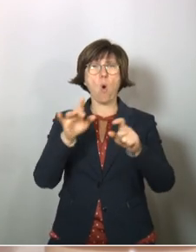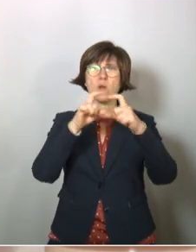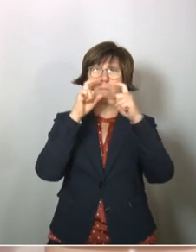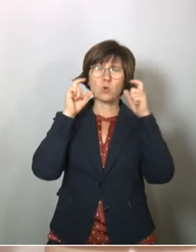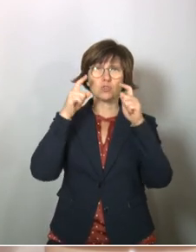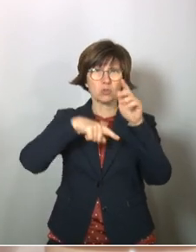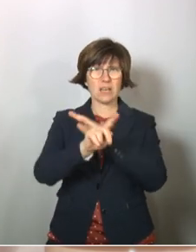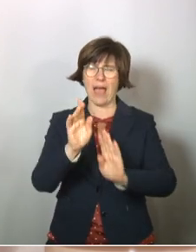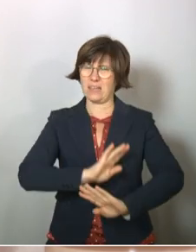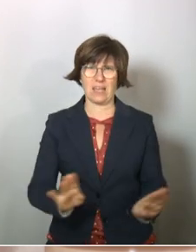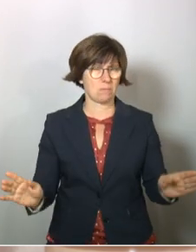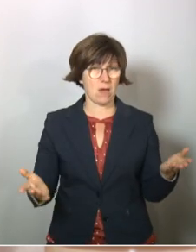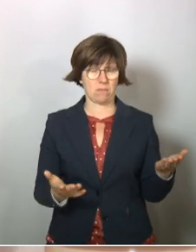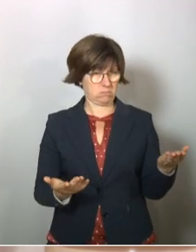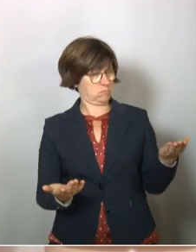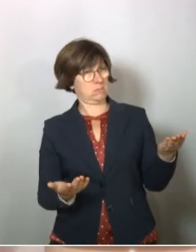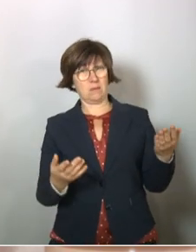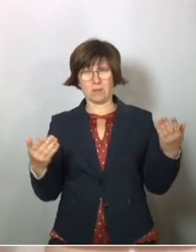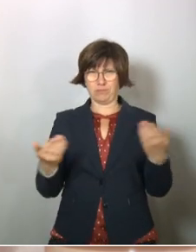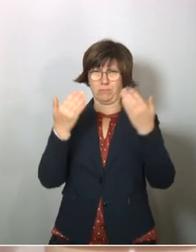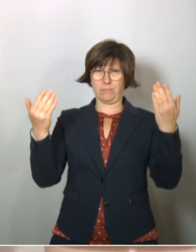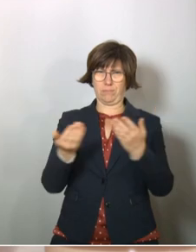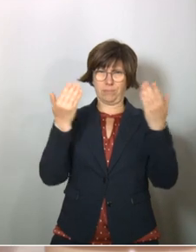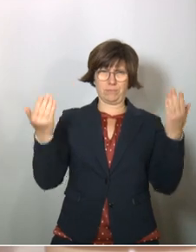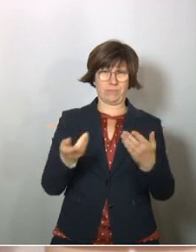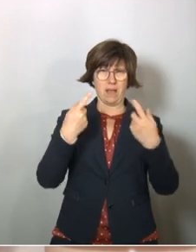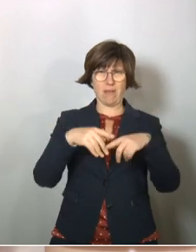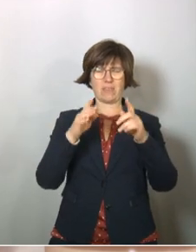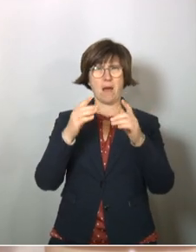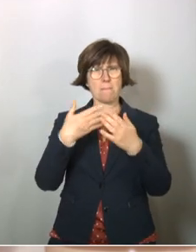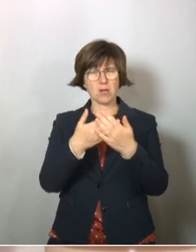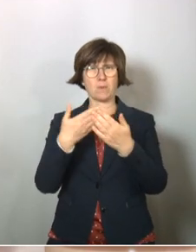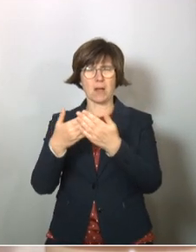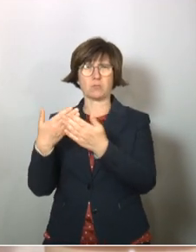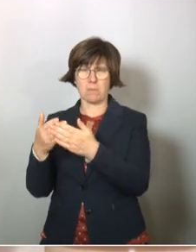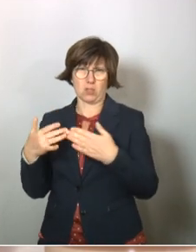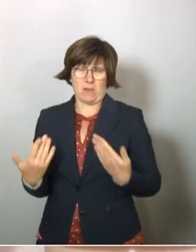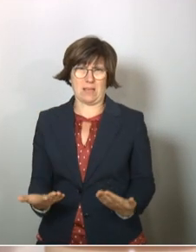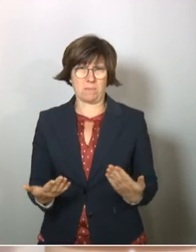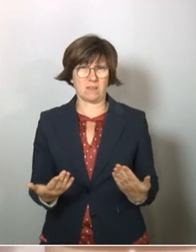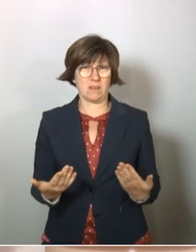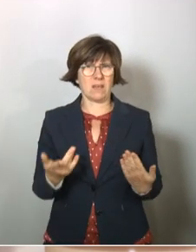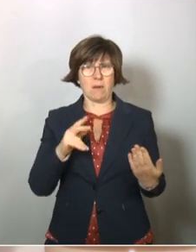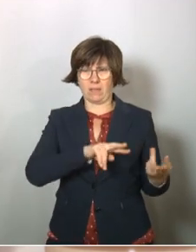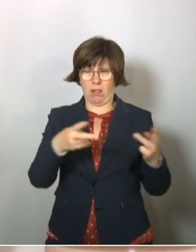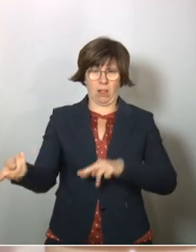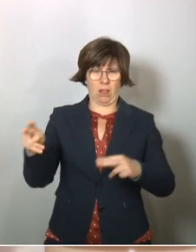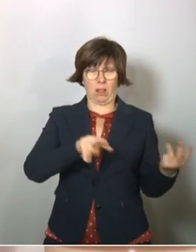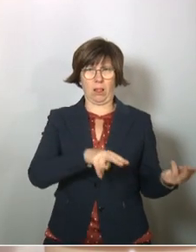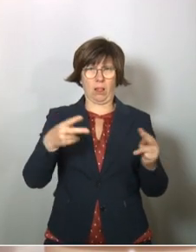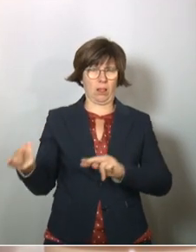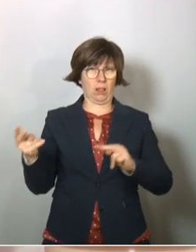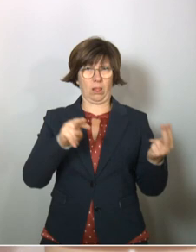darf jetzt kein Mensch mehr aus dem Haus gehen. Es gibt noch ganz viele andere Details, wo es einfach immer hin und her